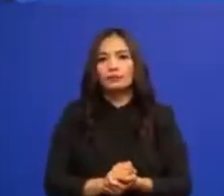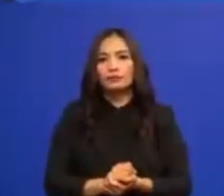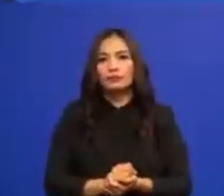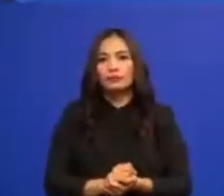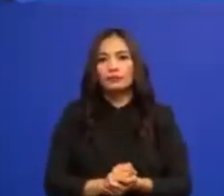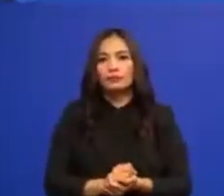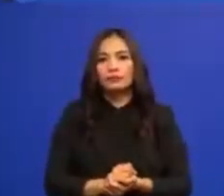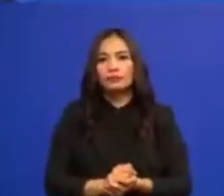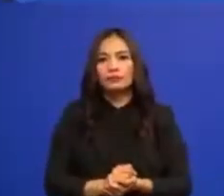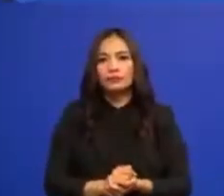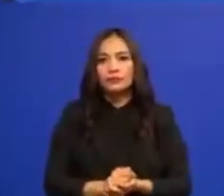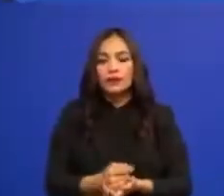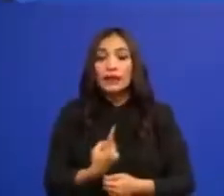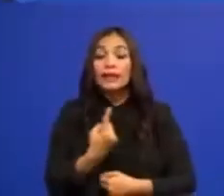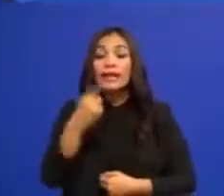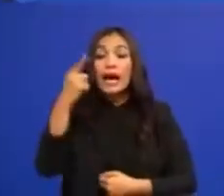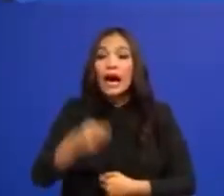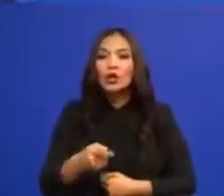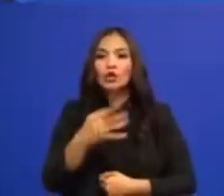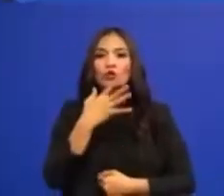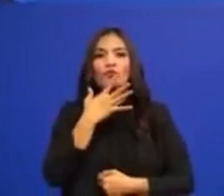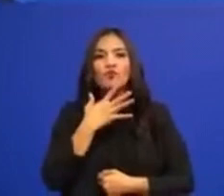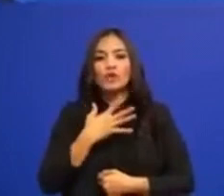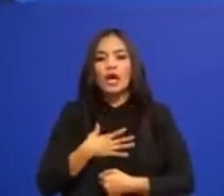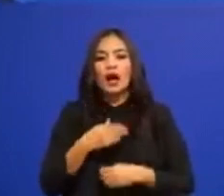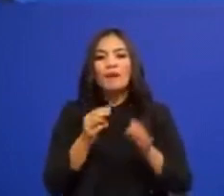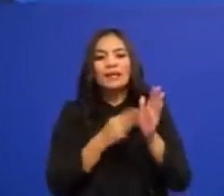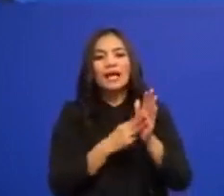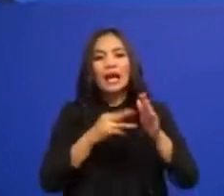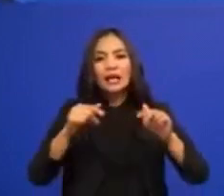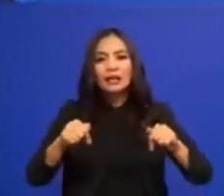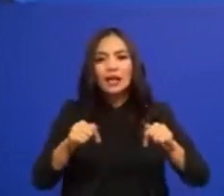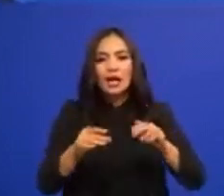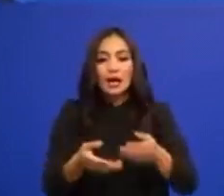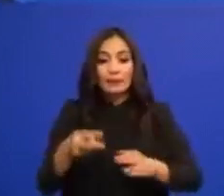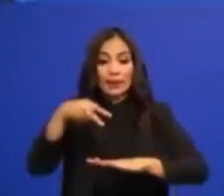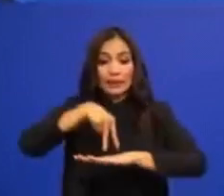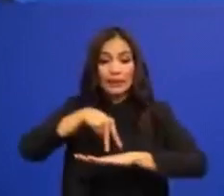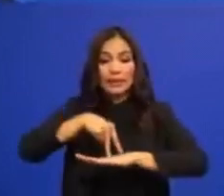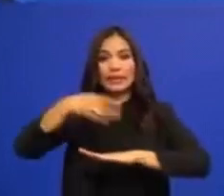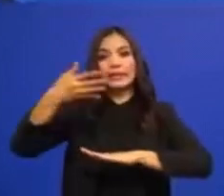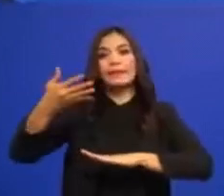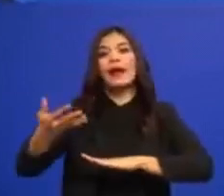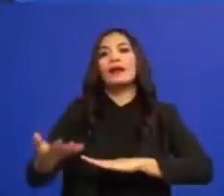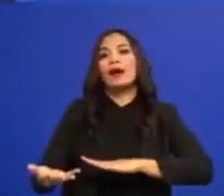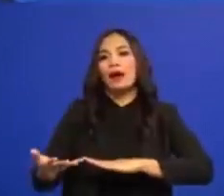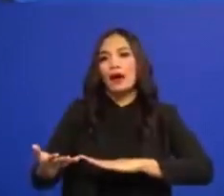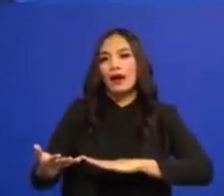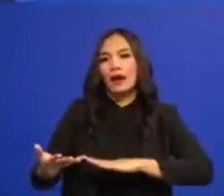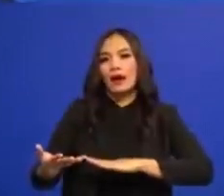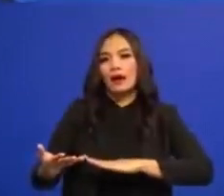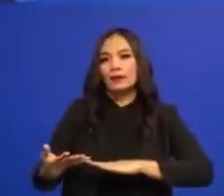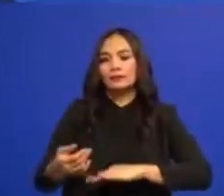Jadi kita harus memperkarakan kita ini berdiri di pihak siapa.